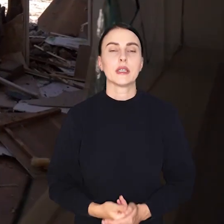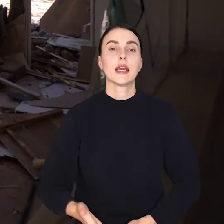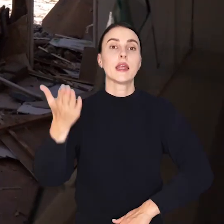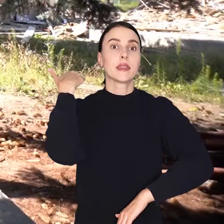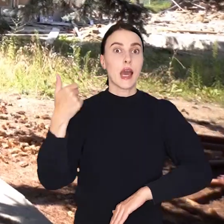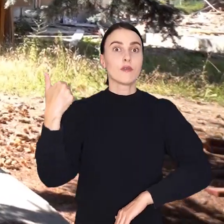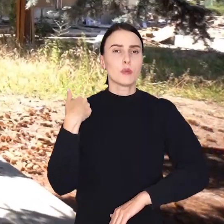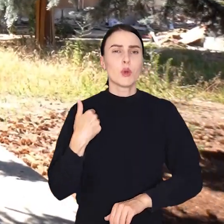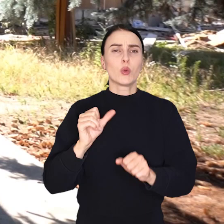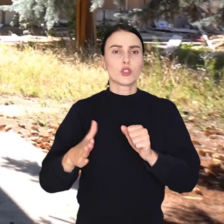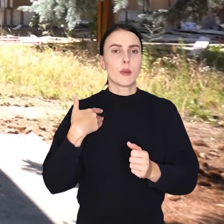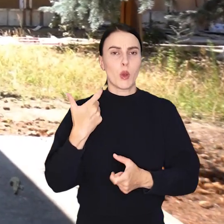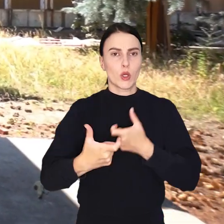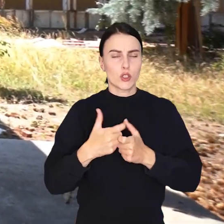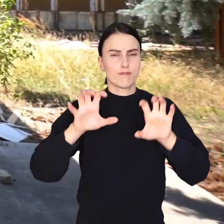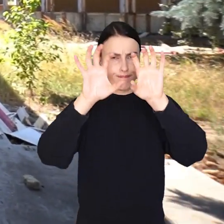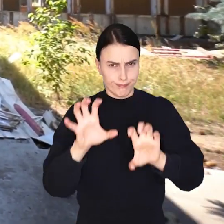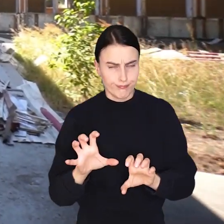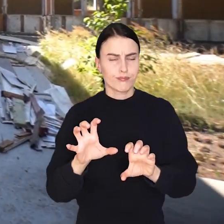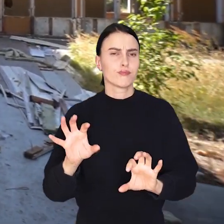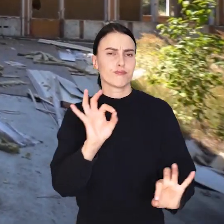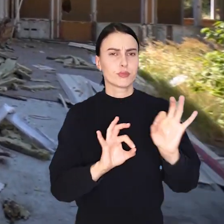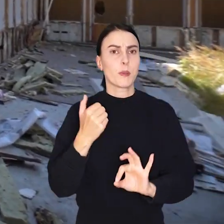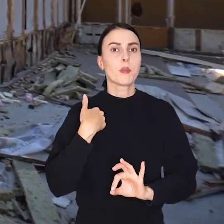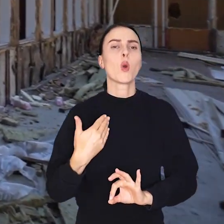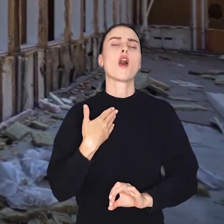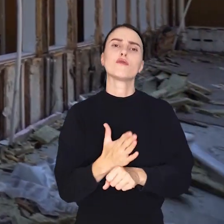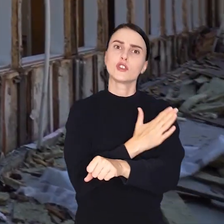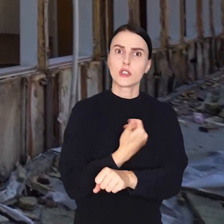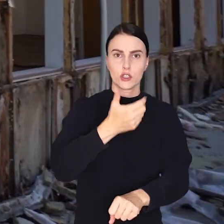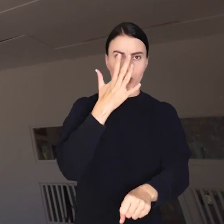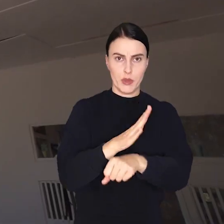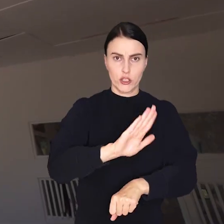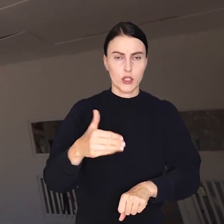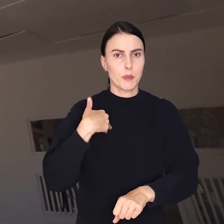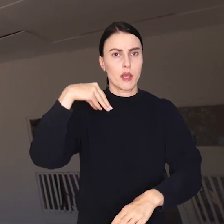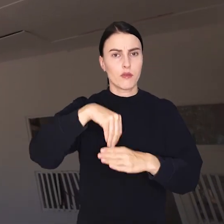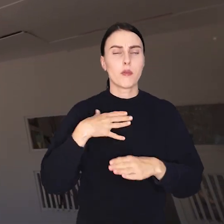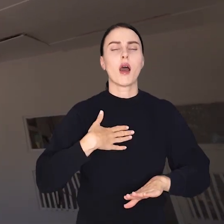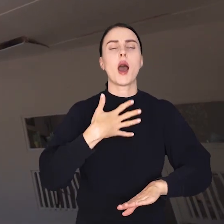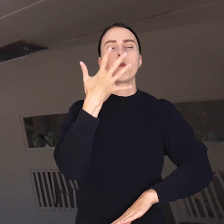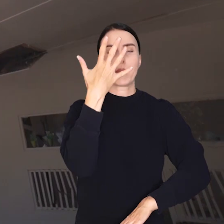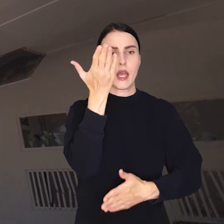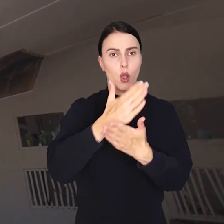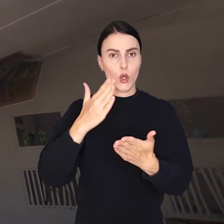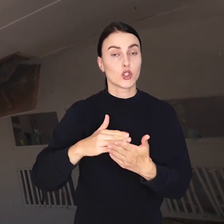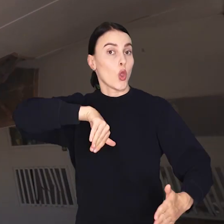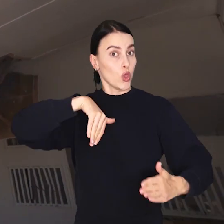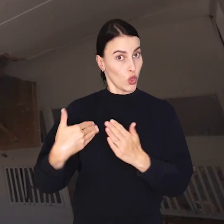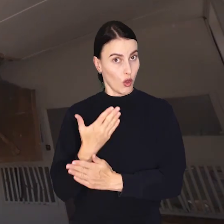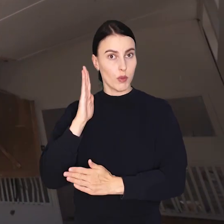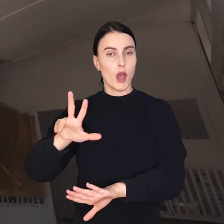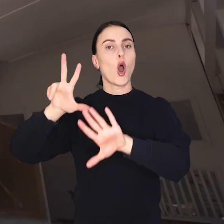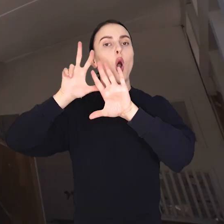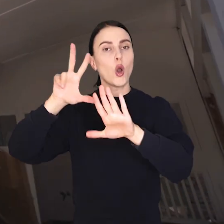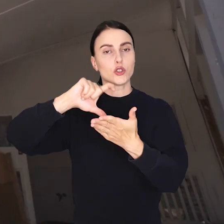Dawne przedszkole, które zostało rozebrane przyjmowało 150 dzieci i składało się z pięciu oddziałów. Nowe